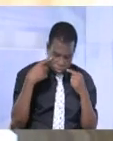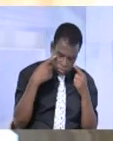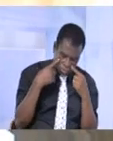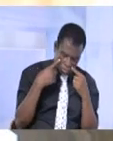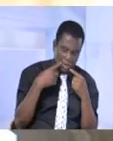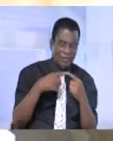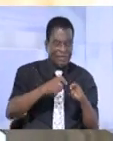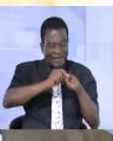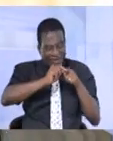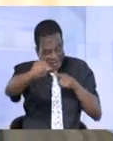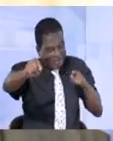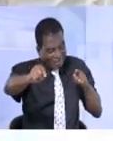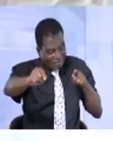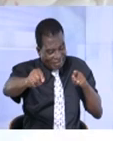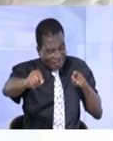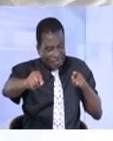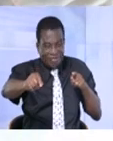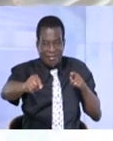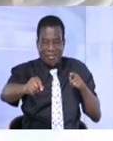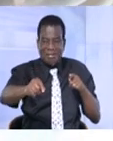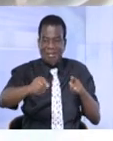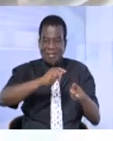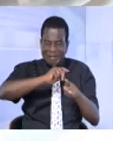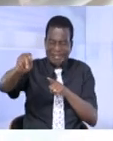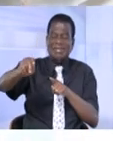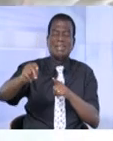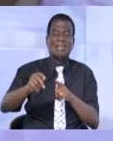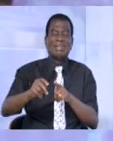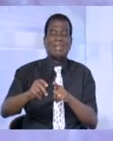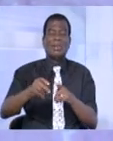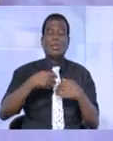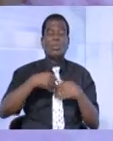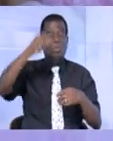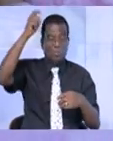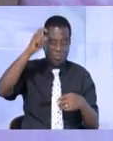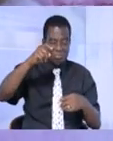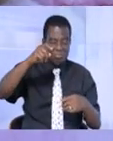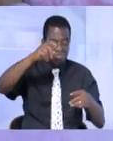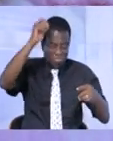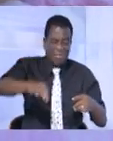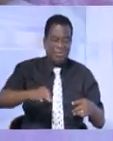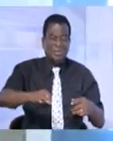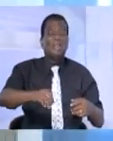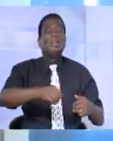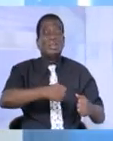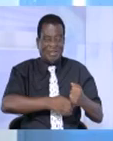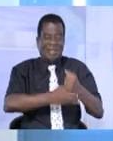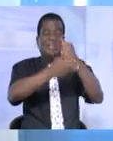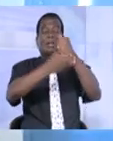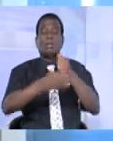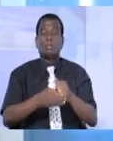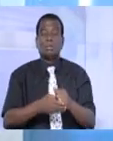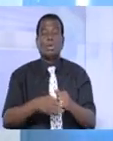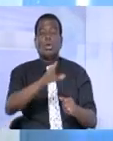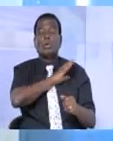douloureux encore présents. Les blessés de l'attaque terroriste de Bassam ont plus que jamais besoin de réconfort. Le conseil supérieur des imams